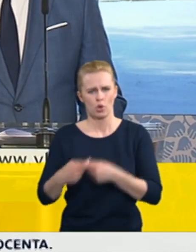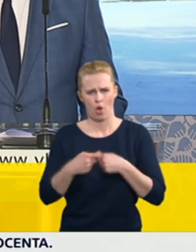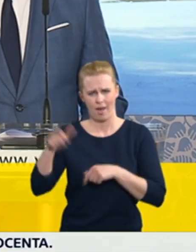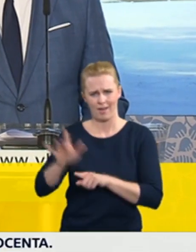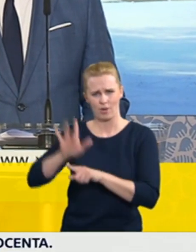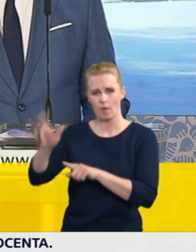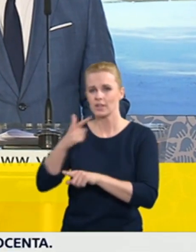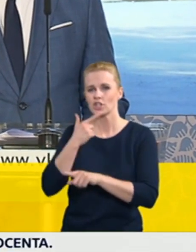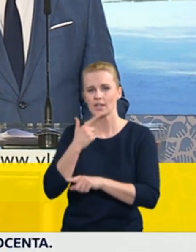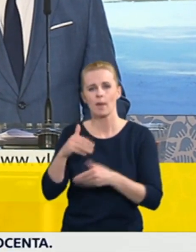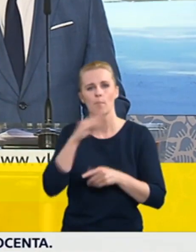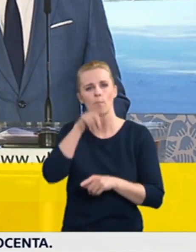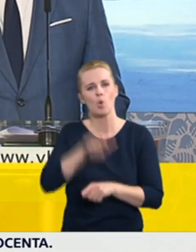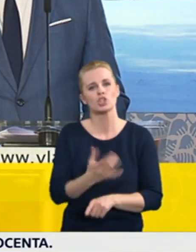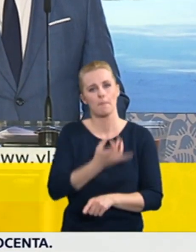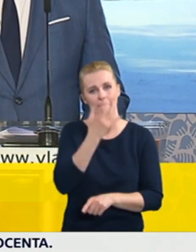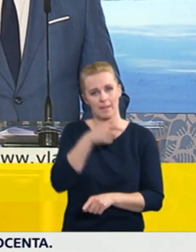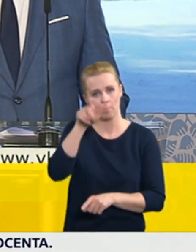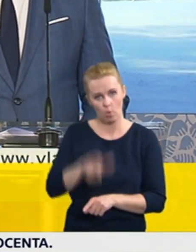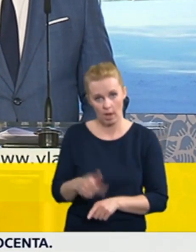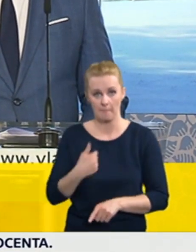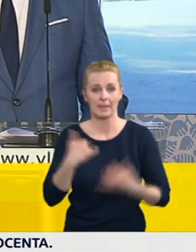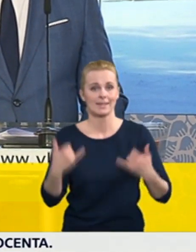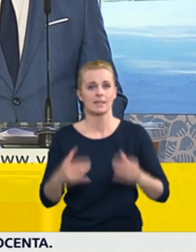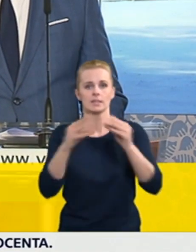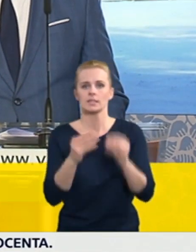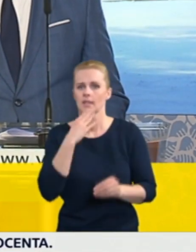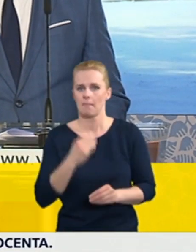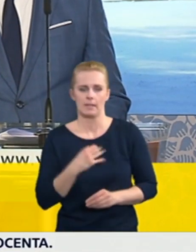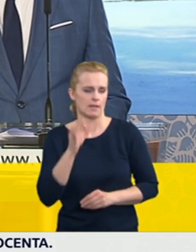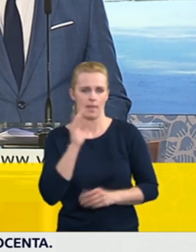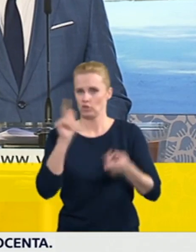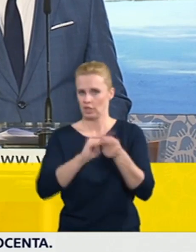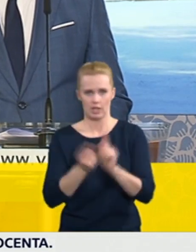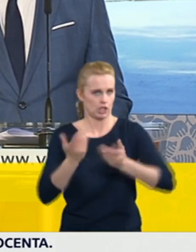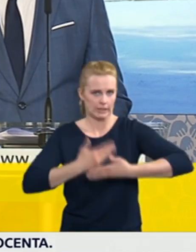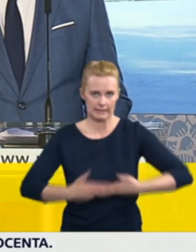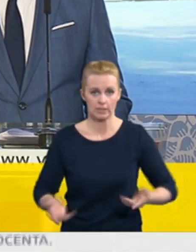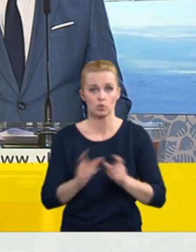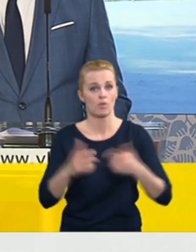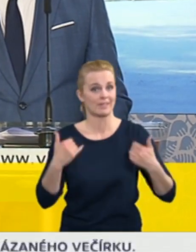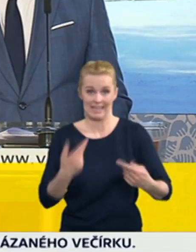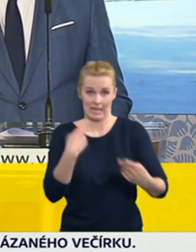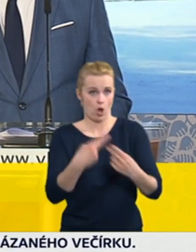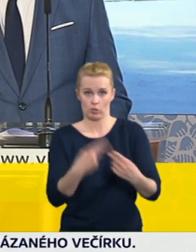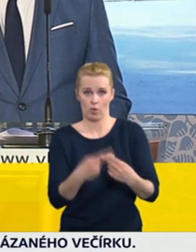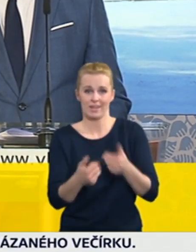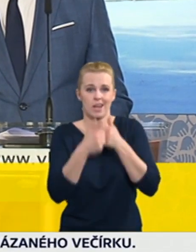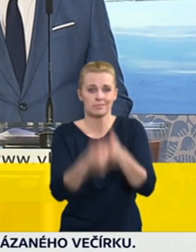Primula, že psa v podstatě nemáme řešit, protože v této situaci neodpovídá a není možné se podle něj řídit.